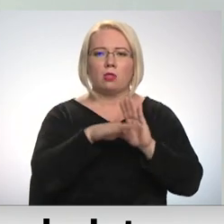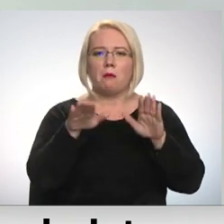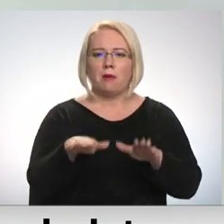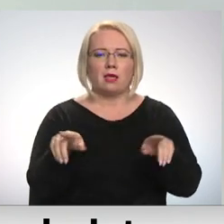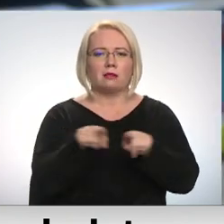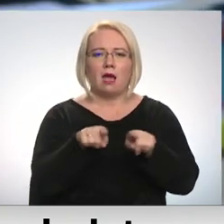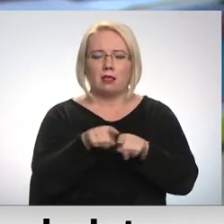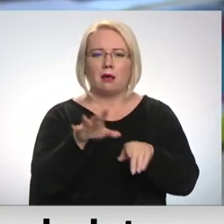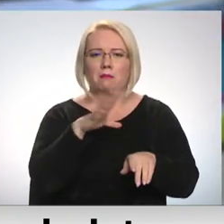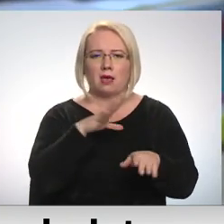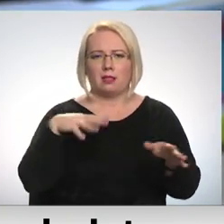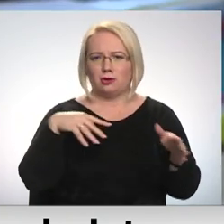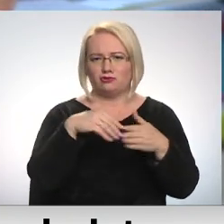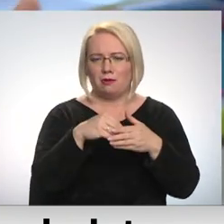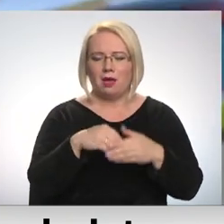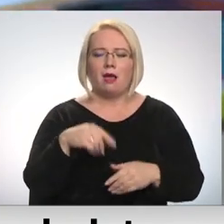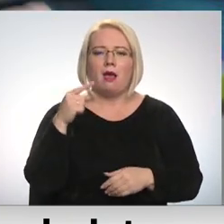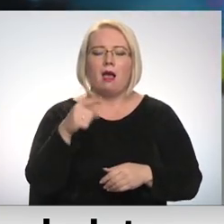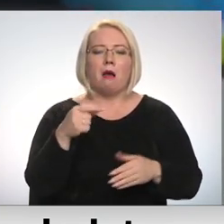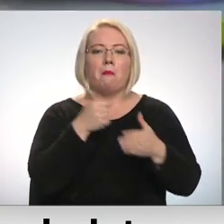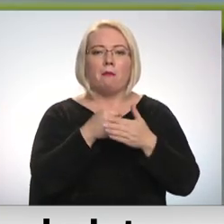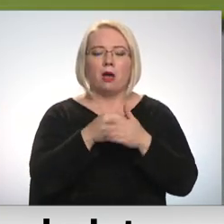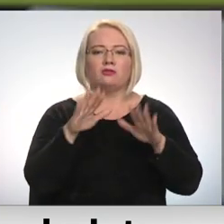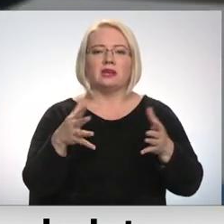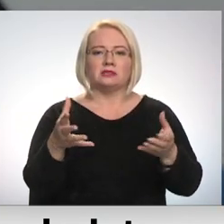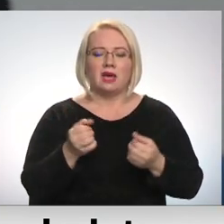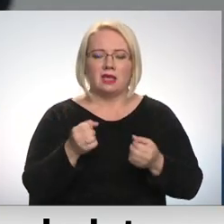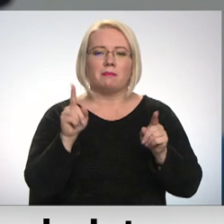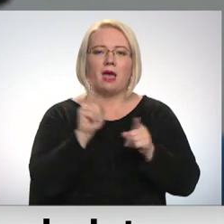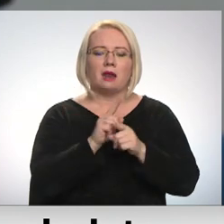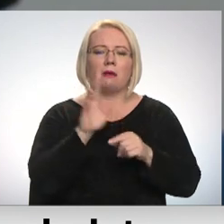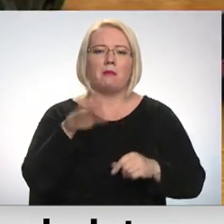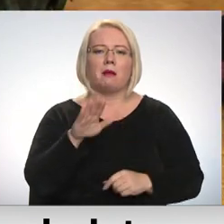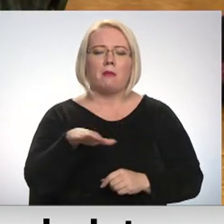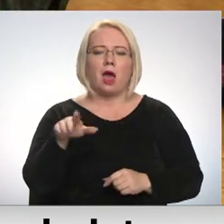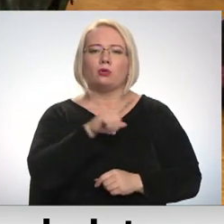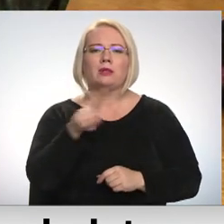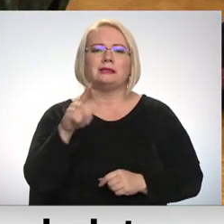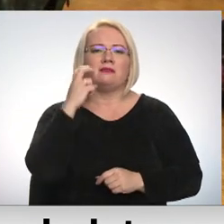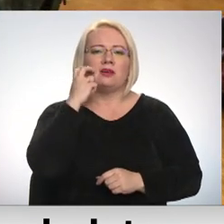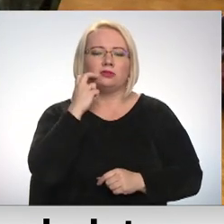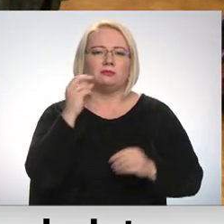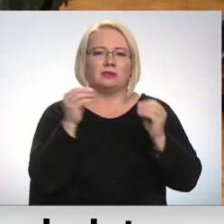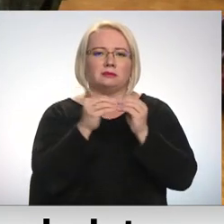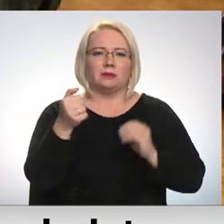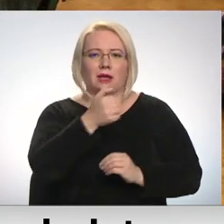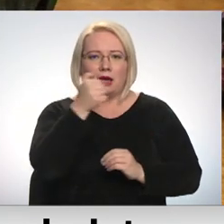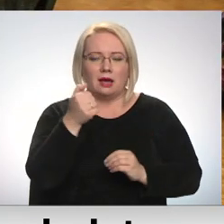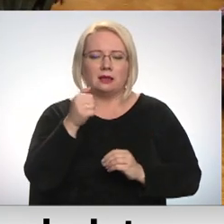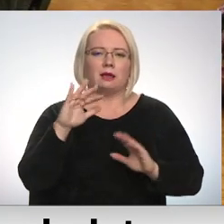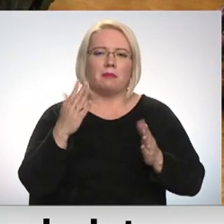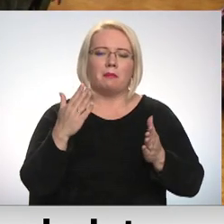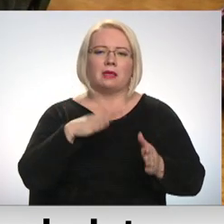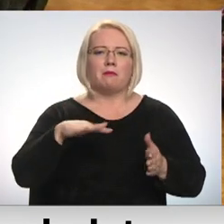viņa arī bijis līdz šim. Turpmāk pabalstu varēs saņemt arī par bērnu vecumā liks desmit gadiem. Ja ar COVID-19 saistītu apstākļu dēļ